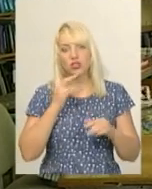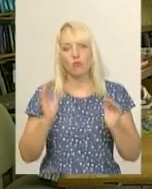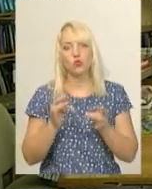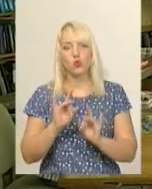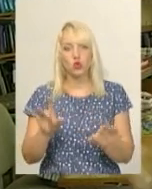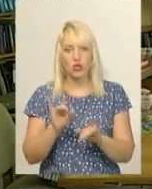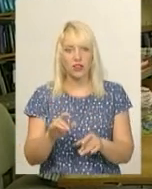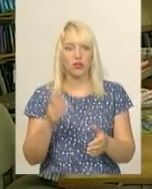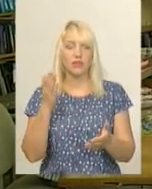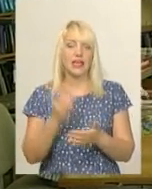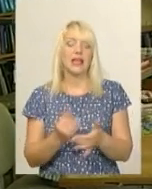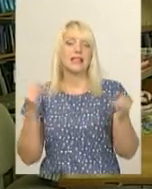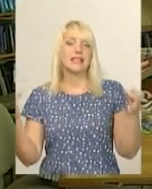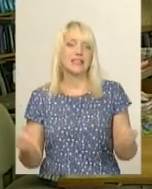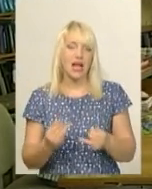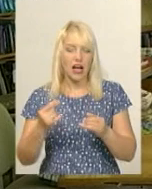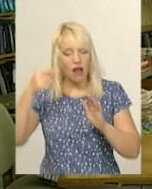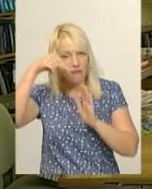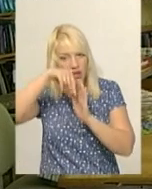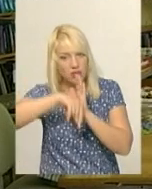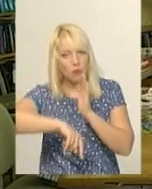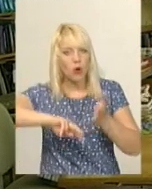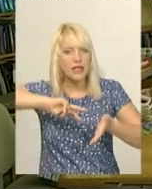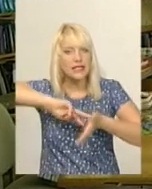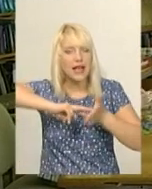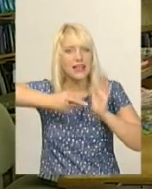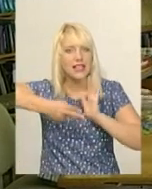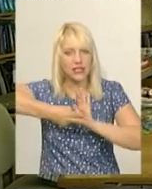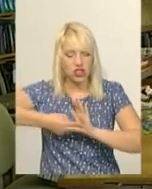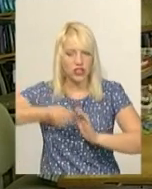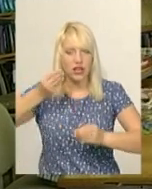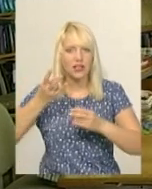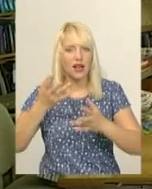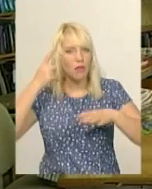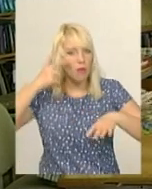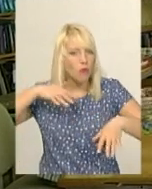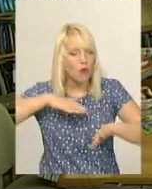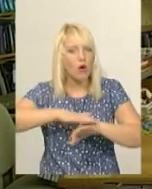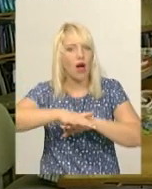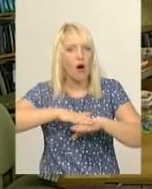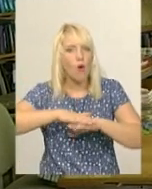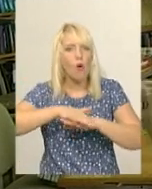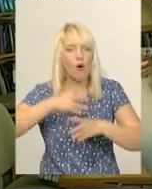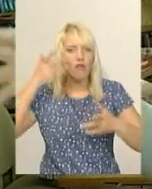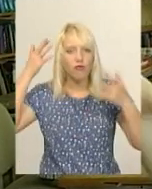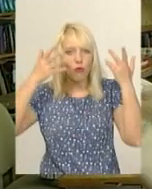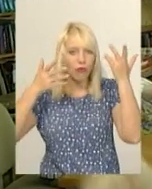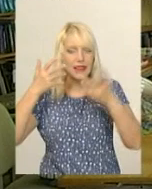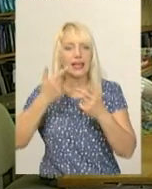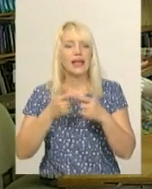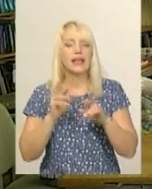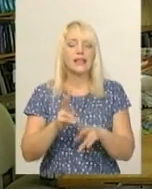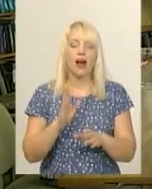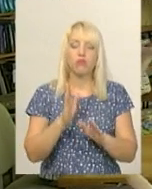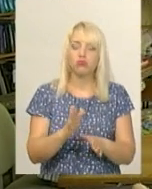така цікава та глибока стратегічна гра, де потрібно прораховувати свої рахунки, прораховувати те, як